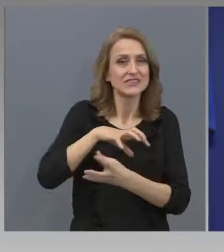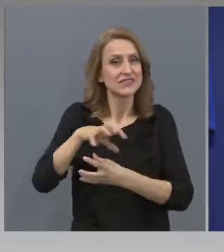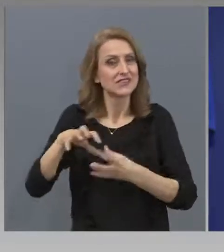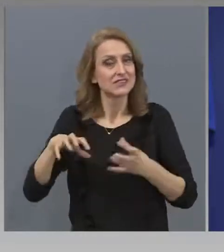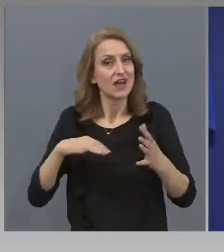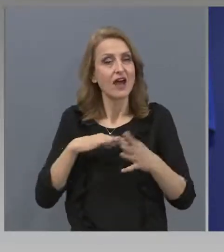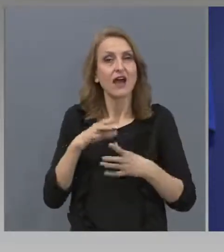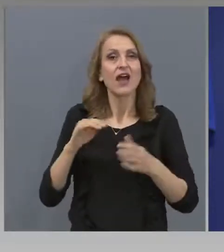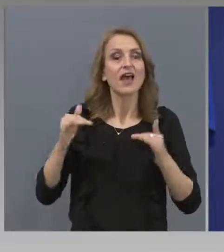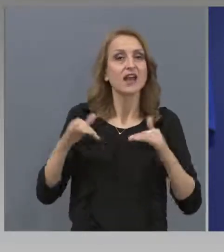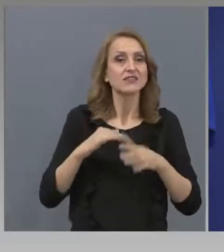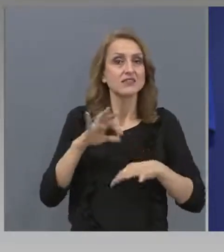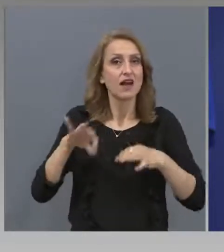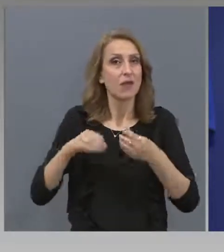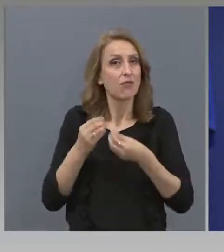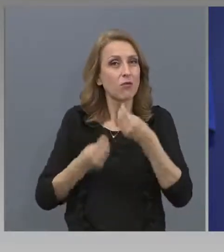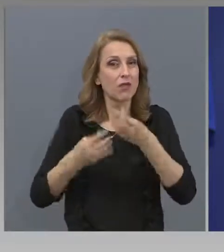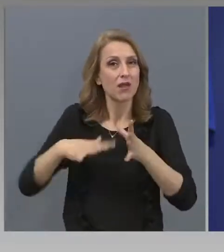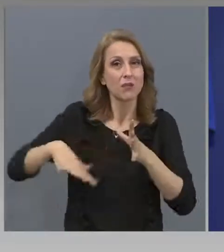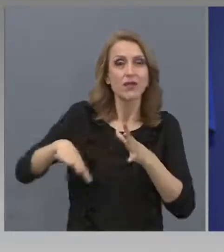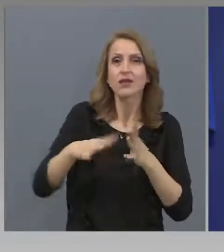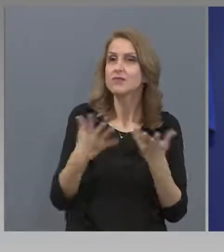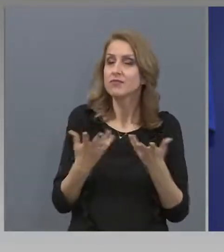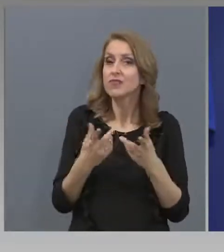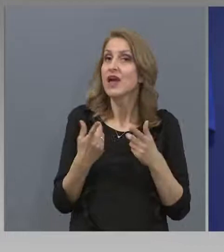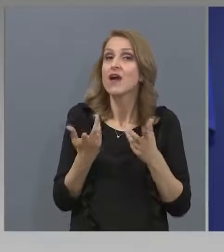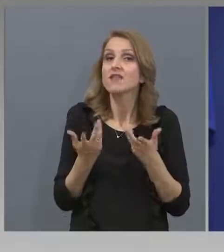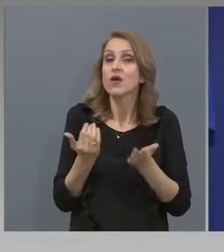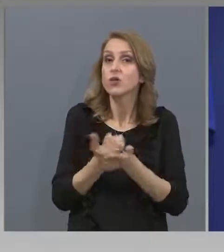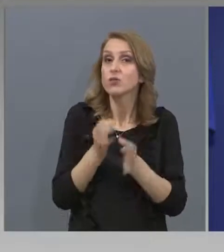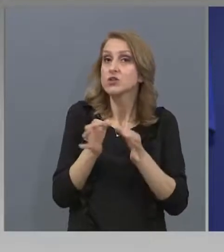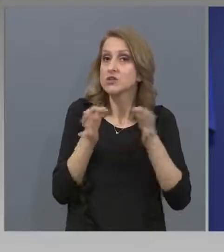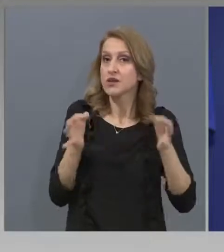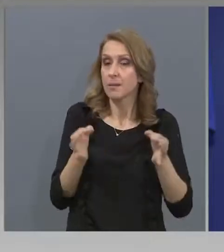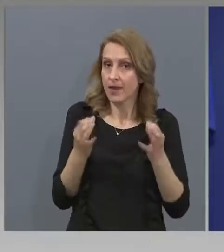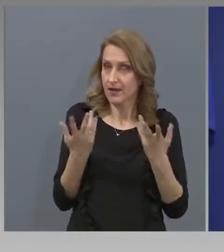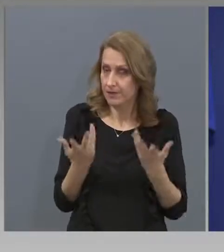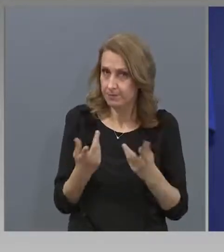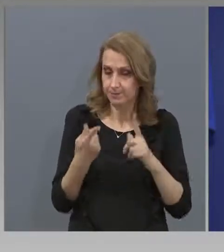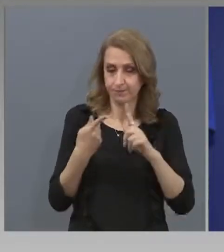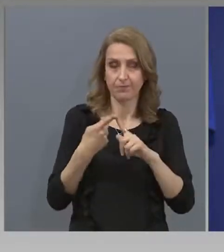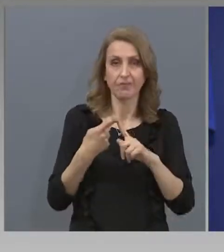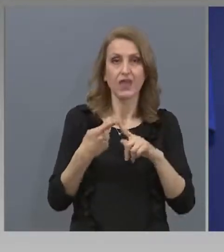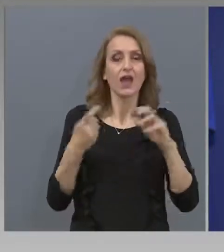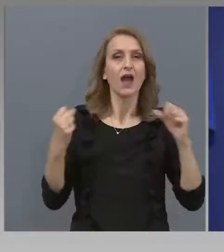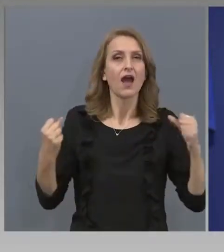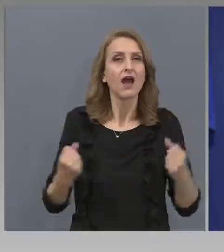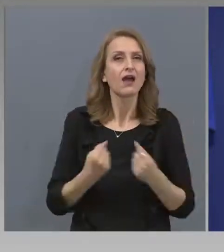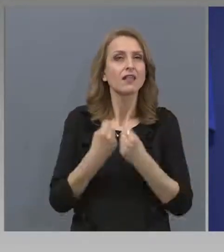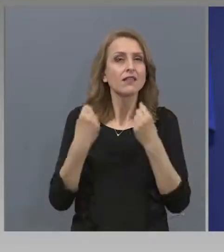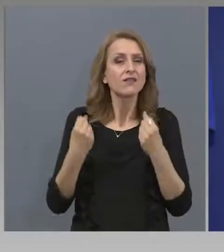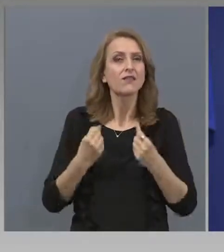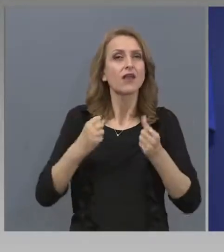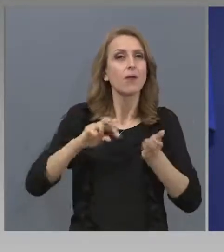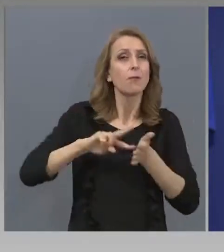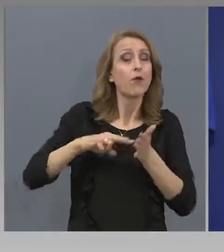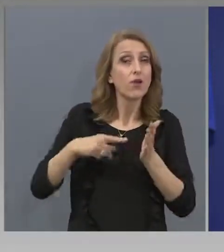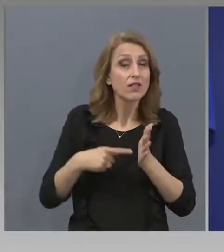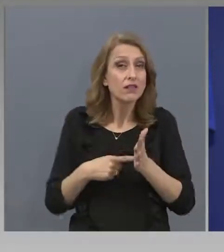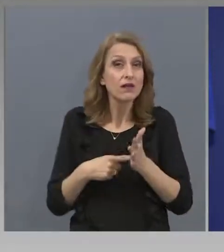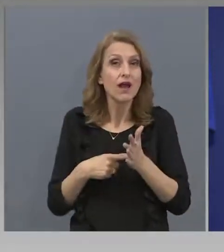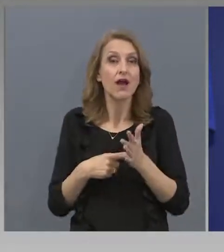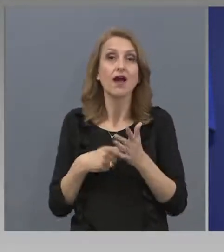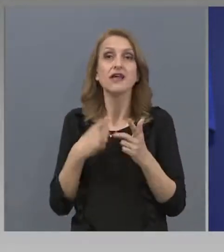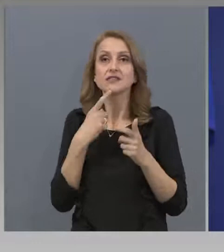епидемията от коронавирус. Това е активната политика по отношение на откриване на нови